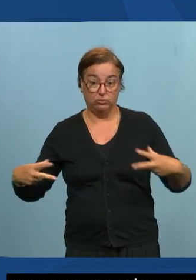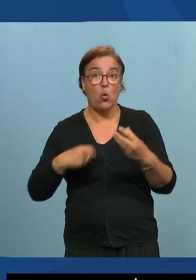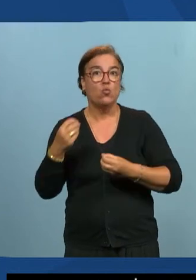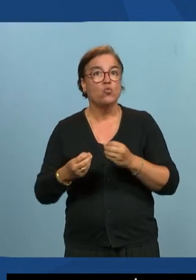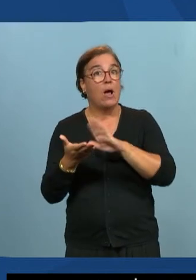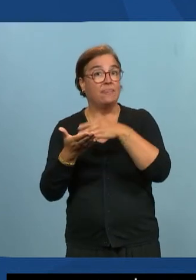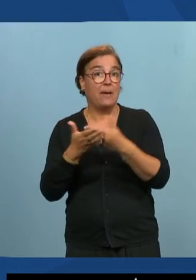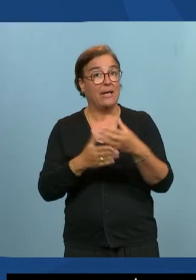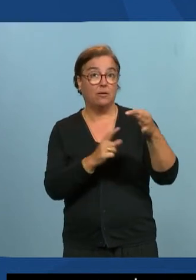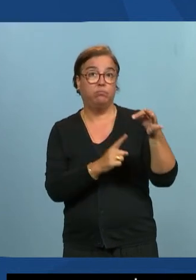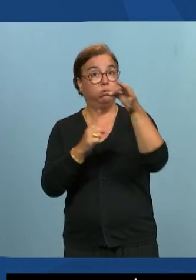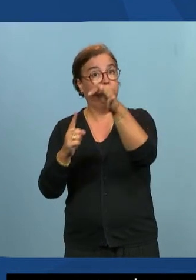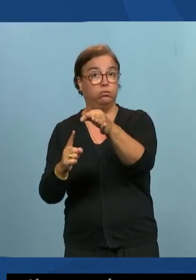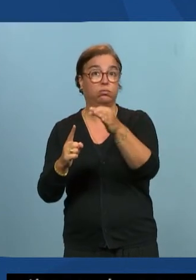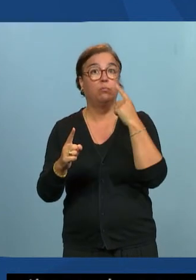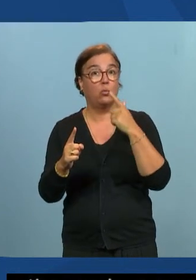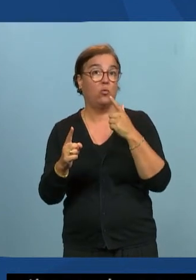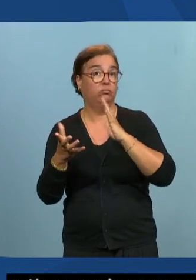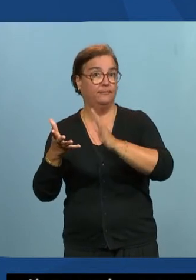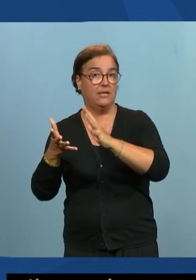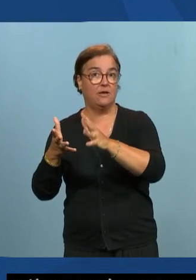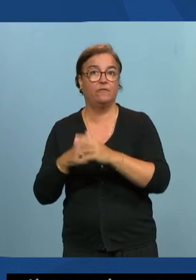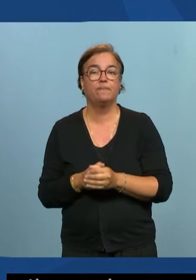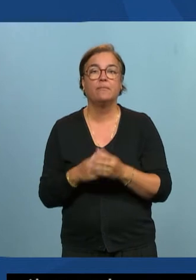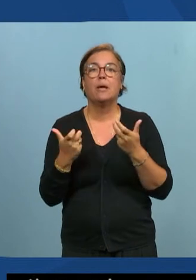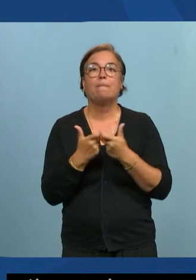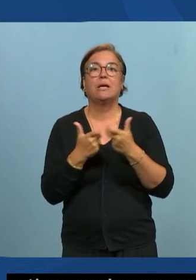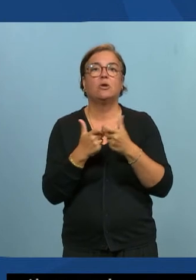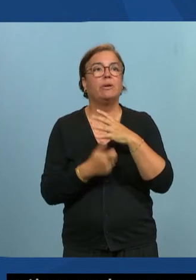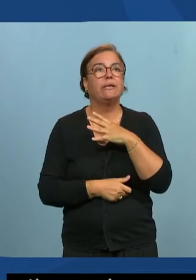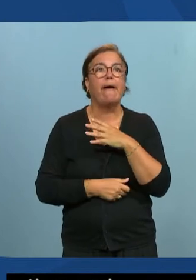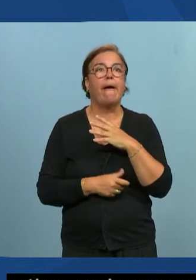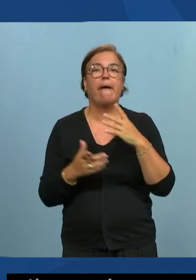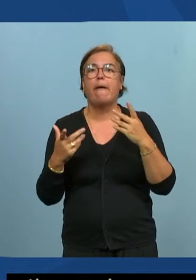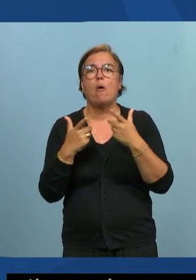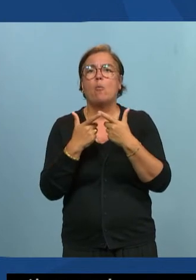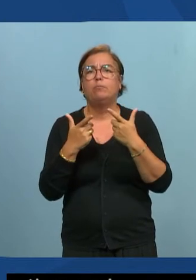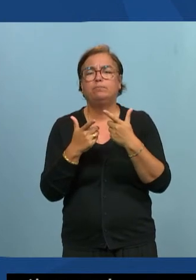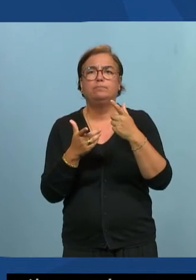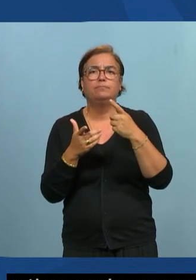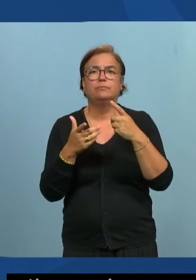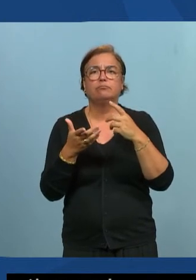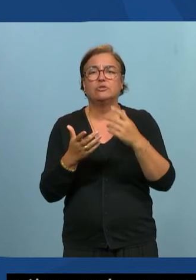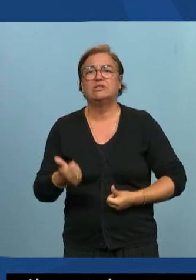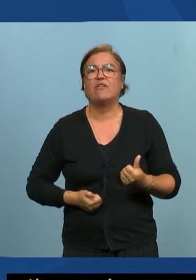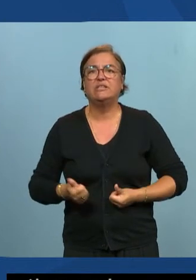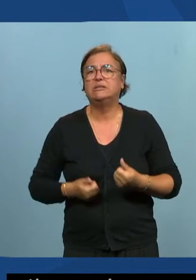des signes les échanges les réunions avec Tadeo et IOS et d'autres services donc il